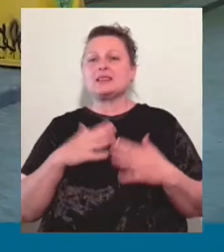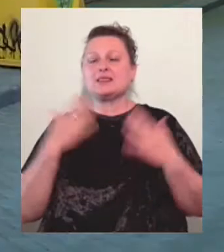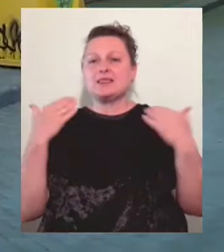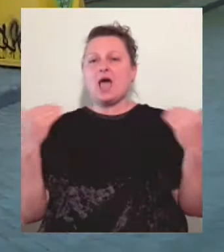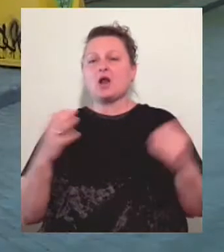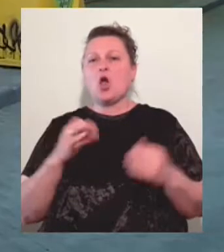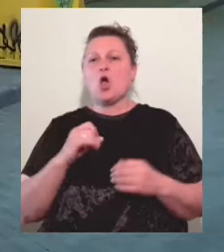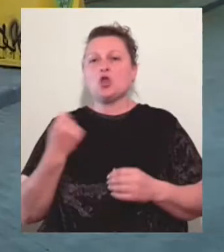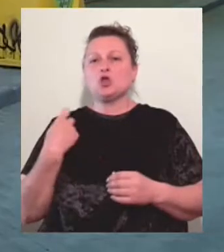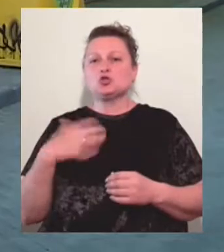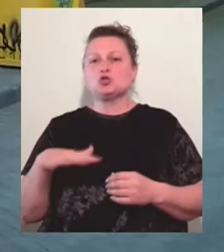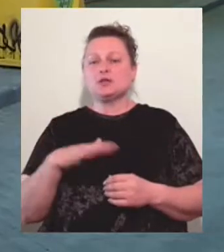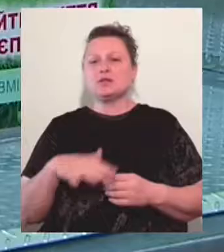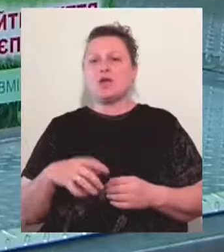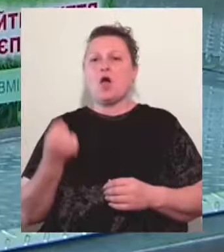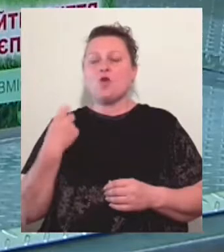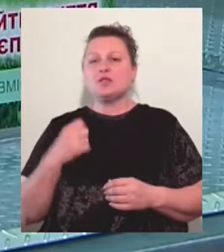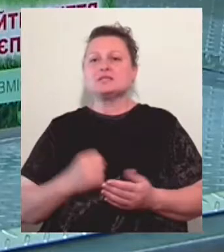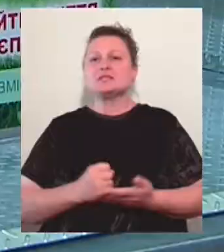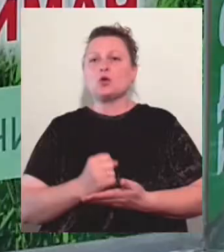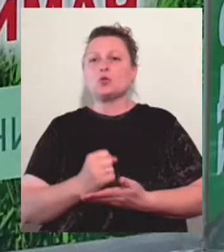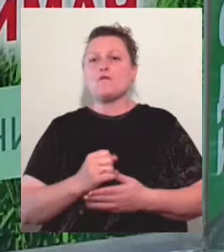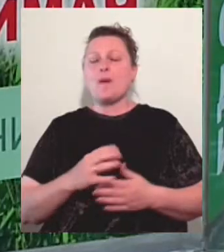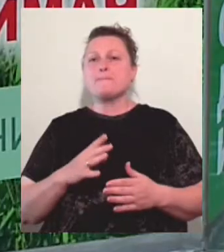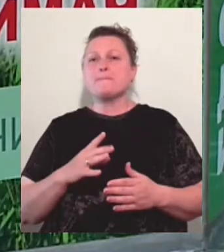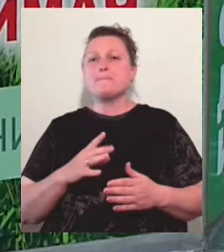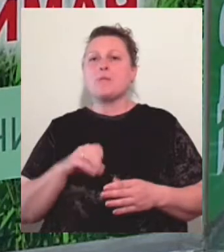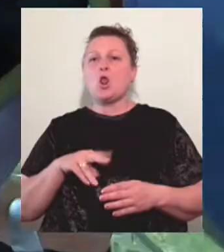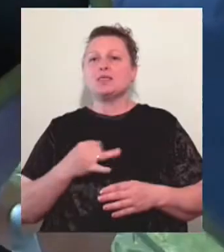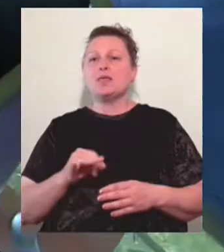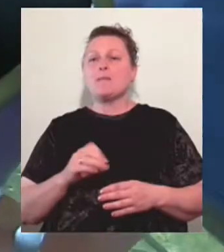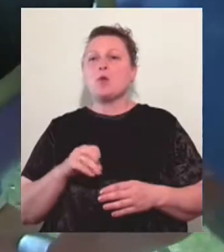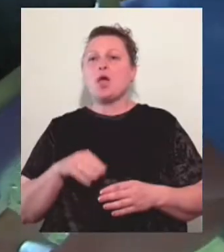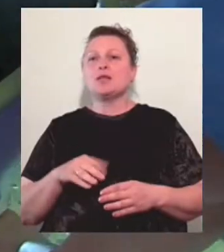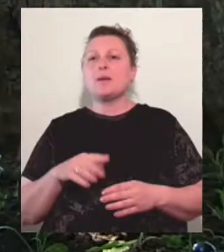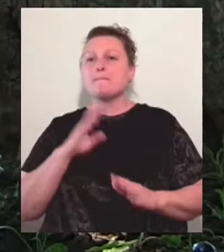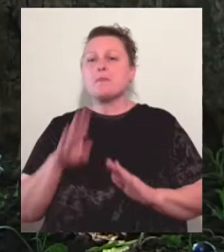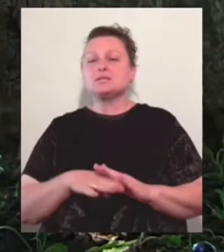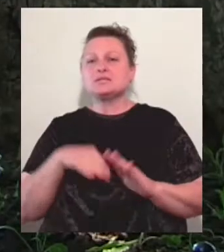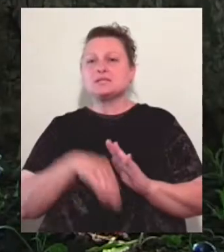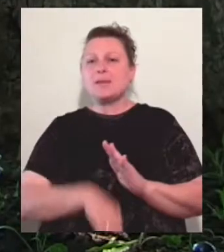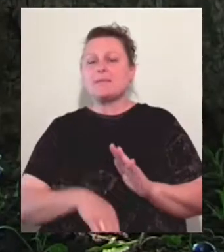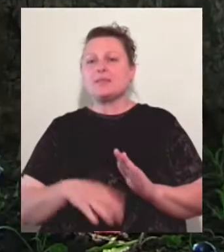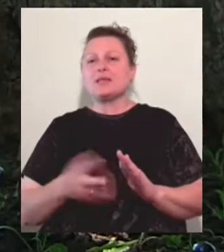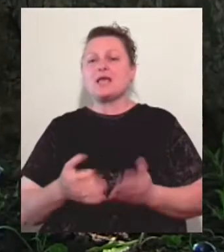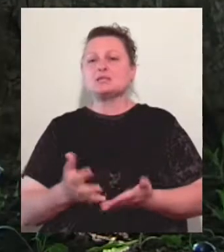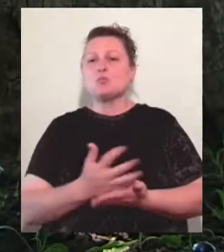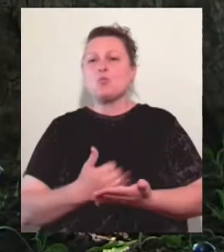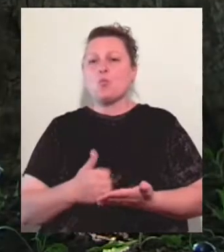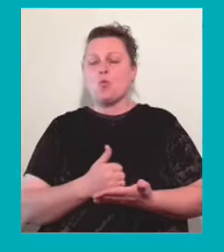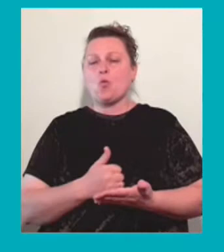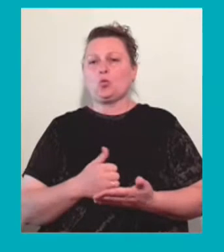В Одесі стартував пілотний проєкт підземних контейнерів для збору твердих побутових відходів.